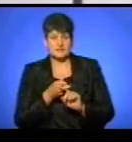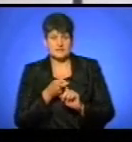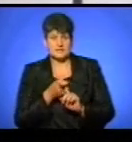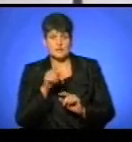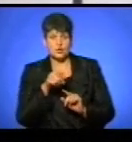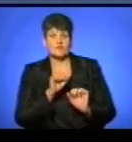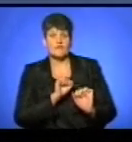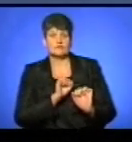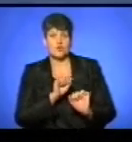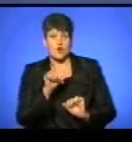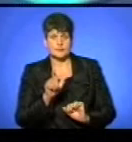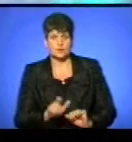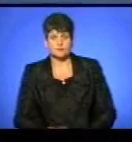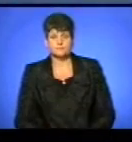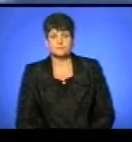його адвокатом.